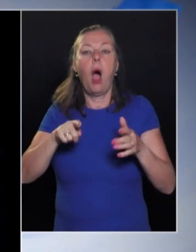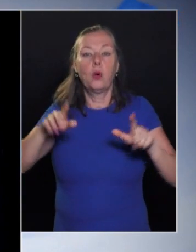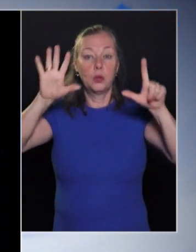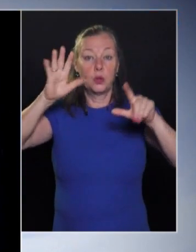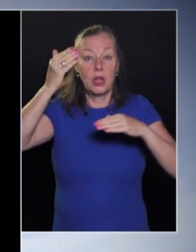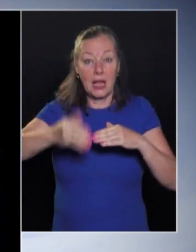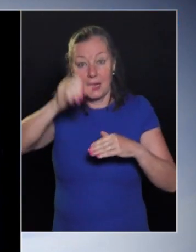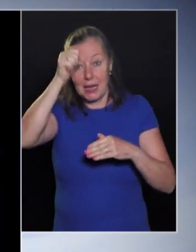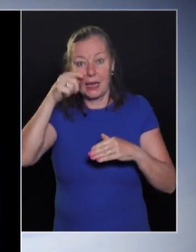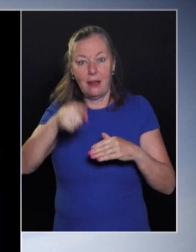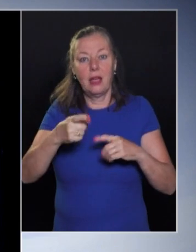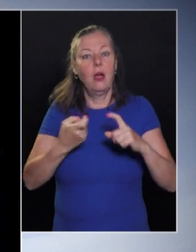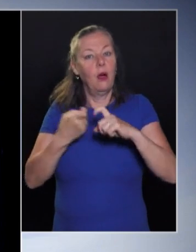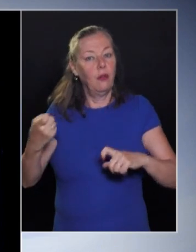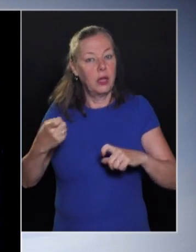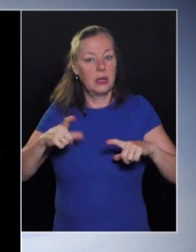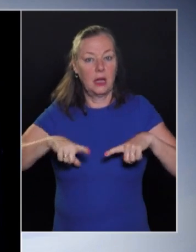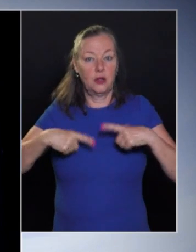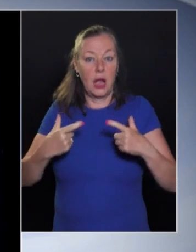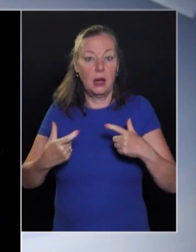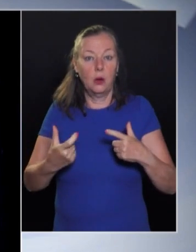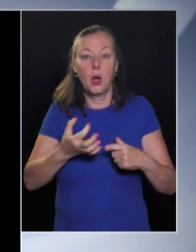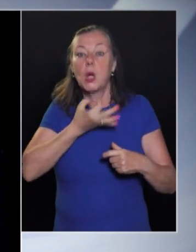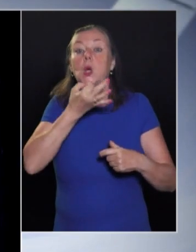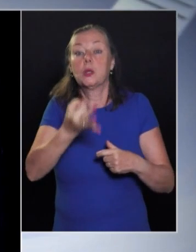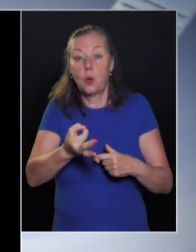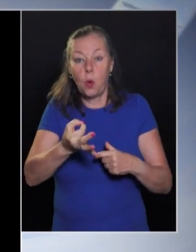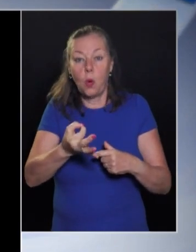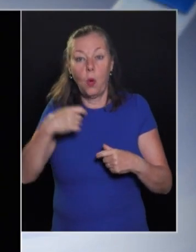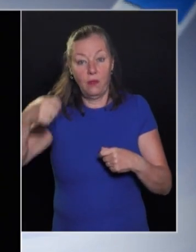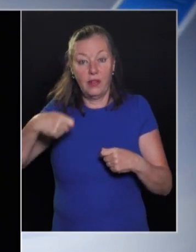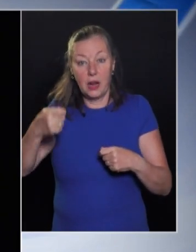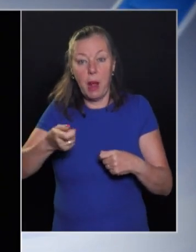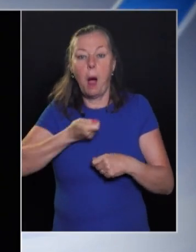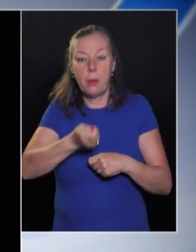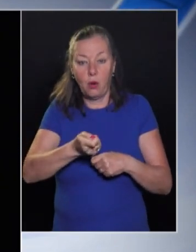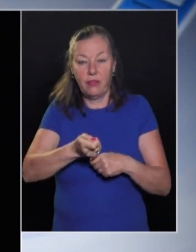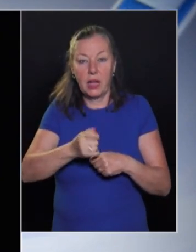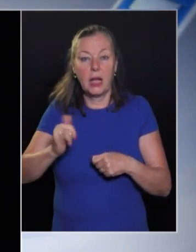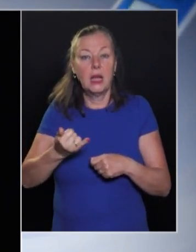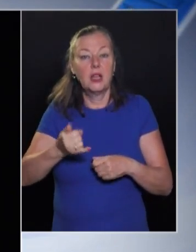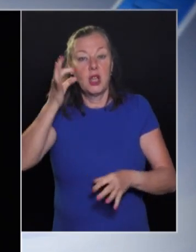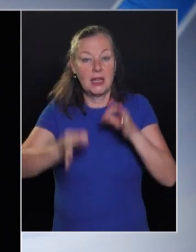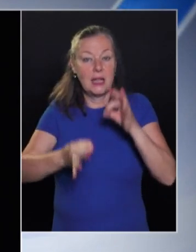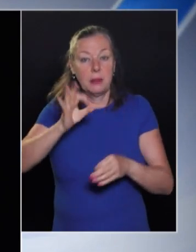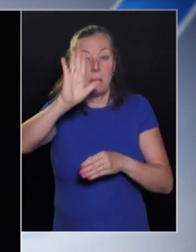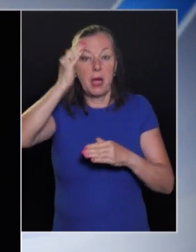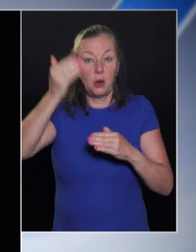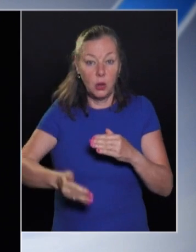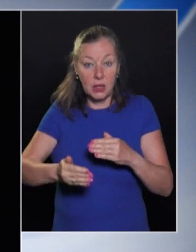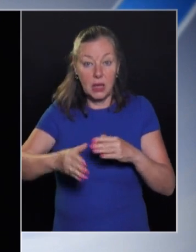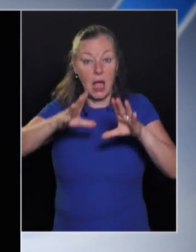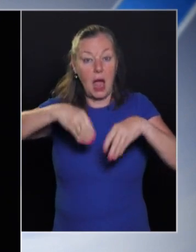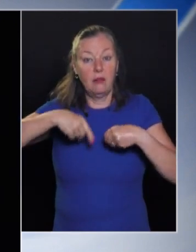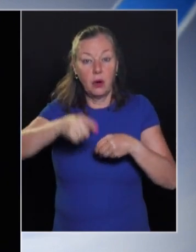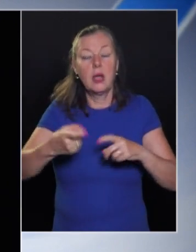augusztus 7-éig nevezhetnek fogyatékossággal élőkről szóló alkotásaikkal a profi filmesek, és szeptember